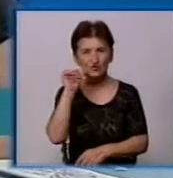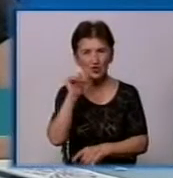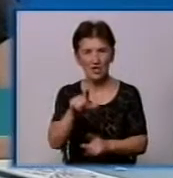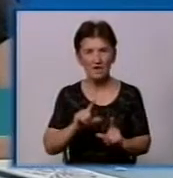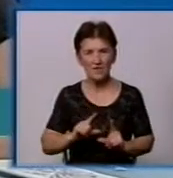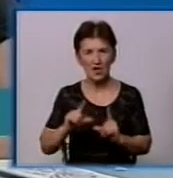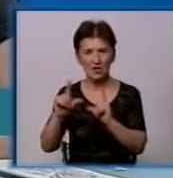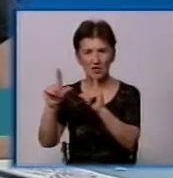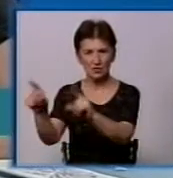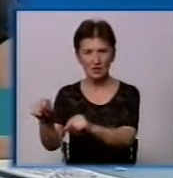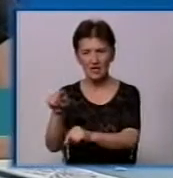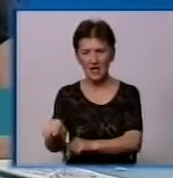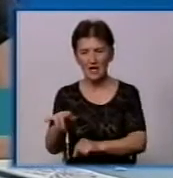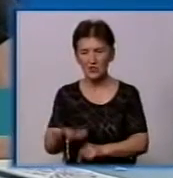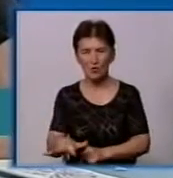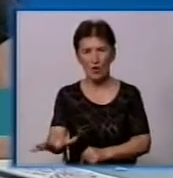з комісії на цей об'єкт